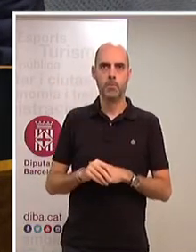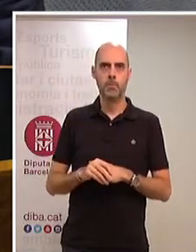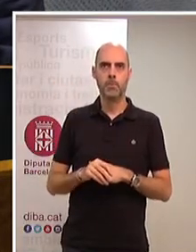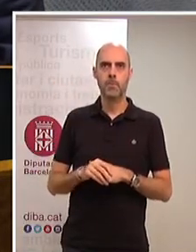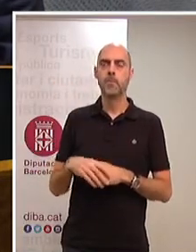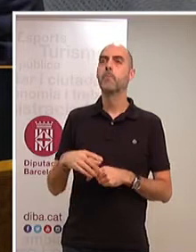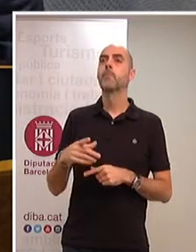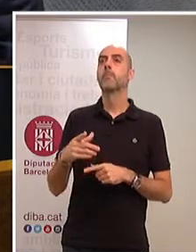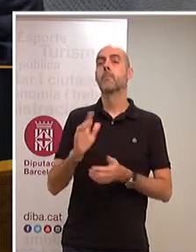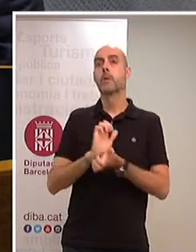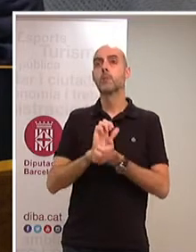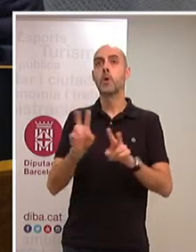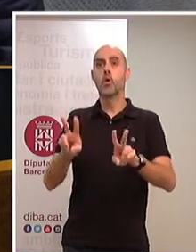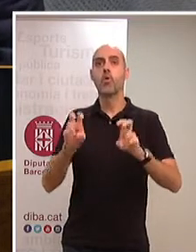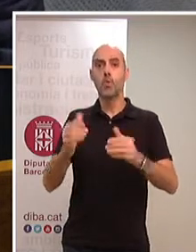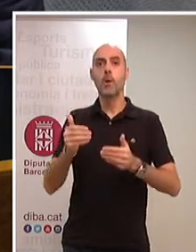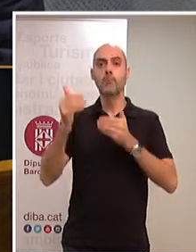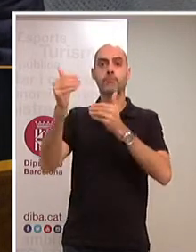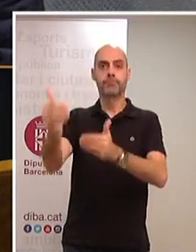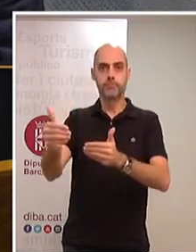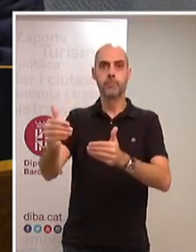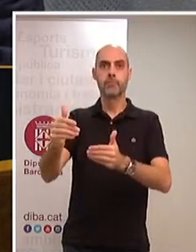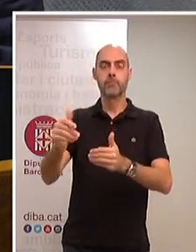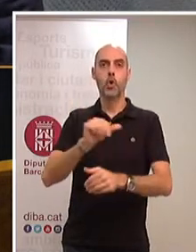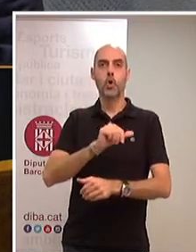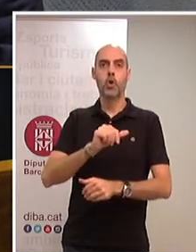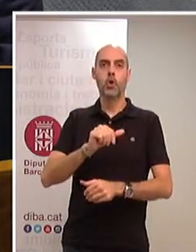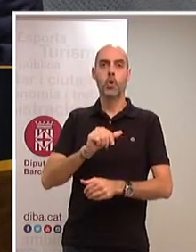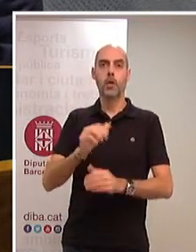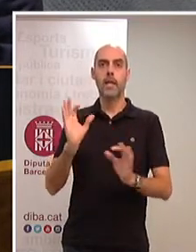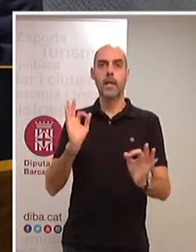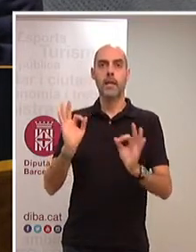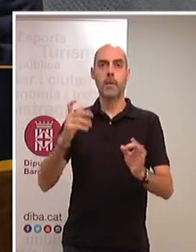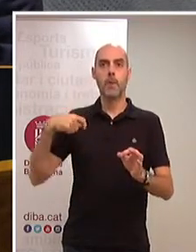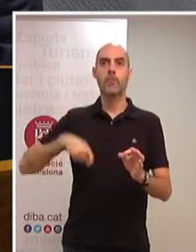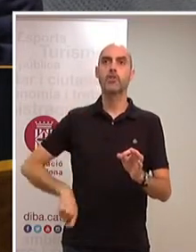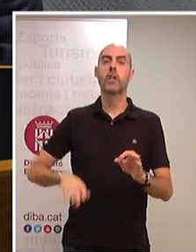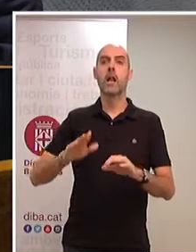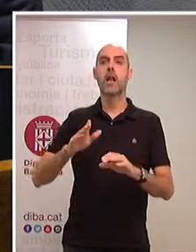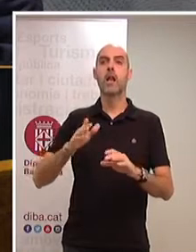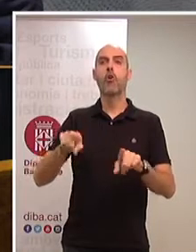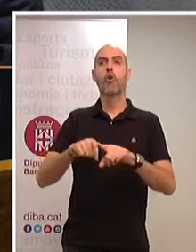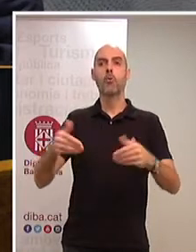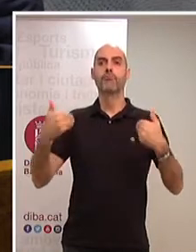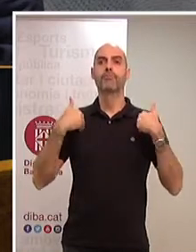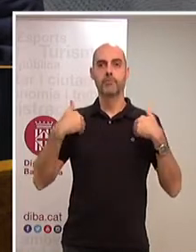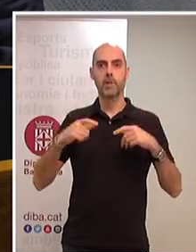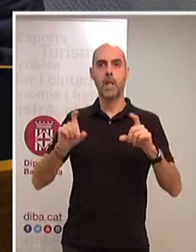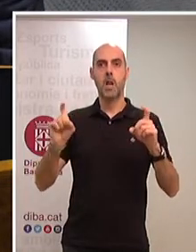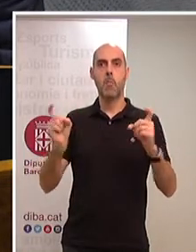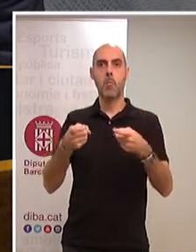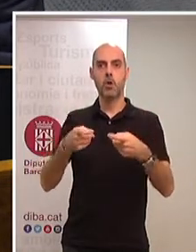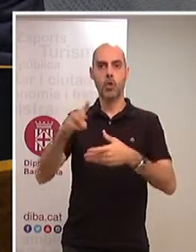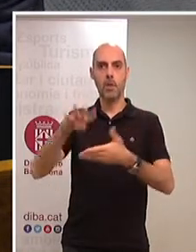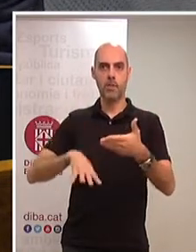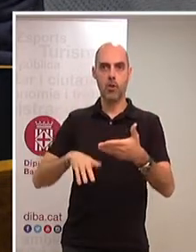que, en la seva etapa professional, al frente del Porto de Barcelona, tenga tots els éxits del món, perquè això serà bé per Barcelona, per Catalunya, per Espanya. I